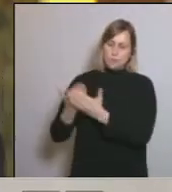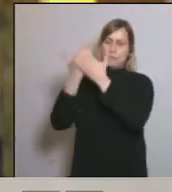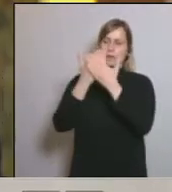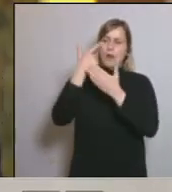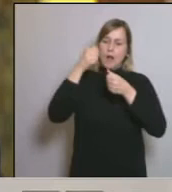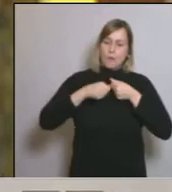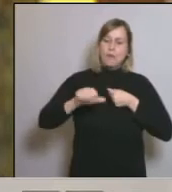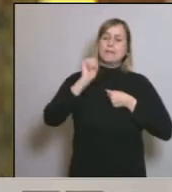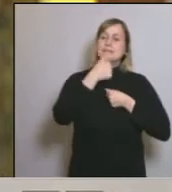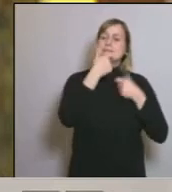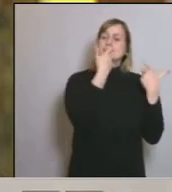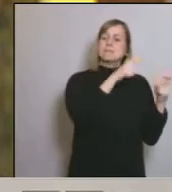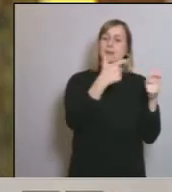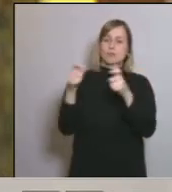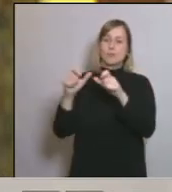sectors